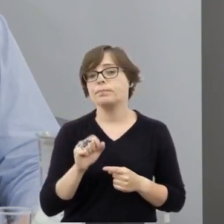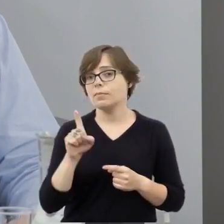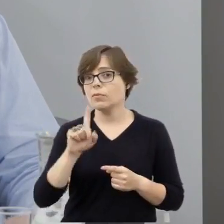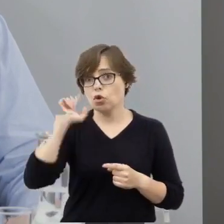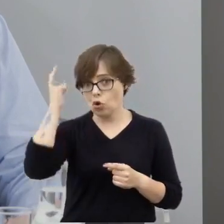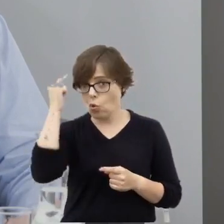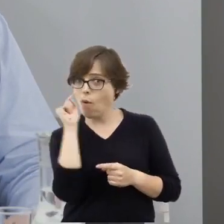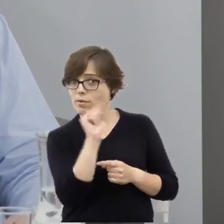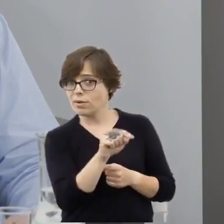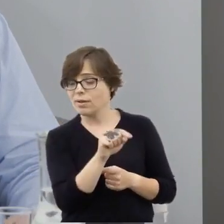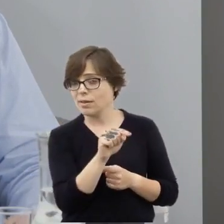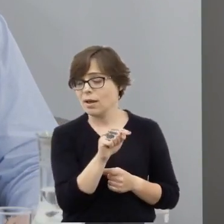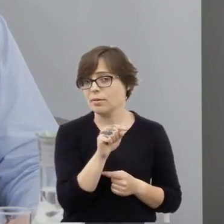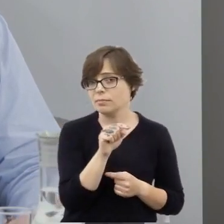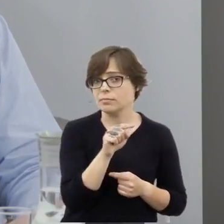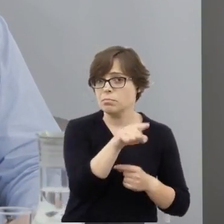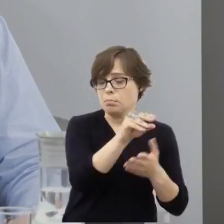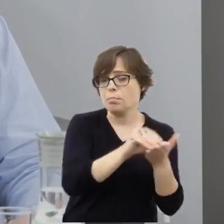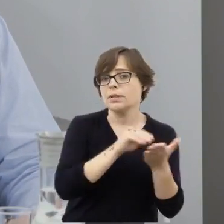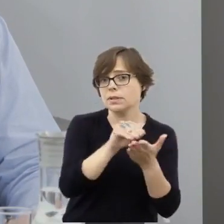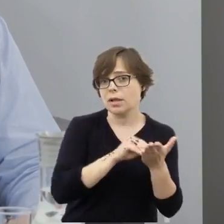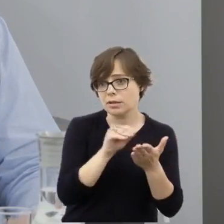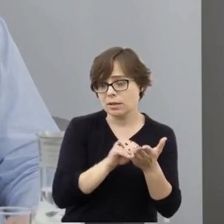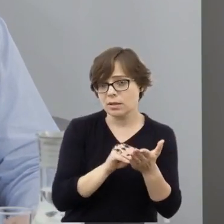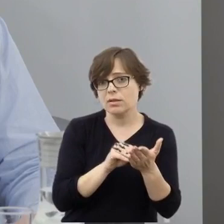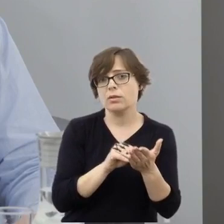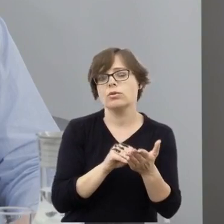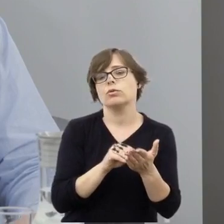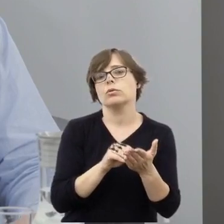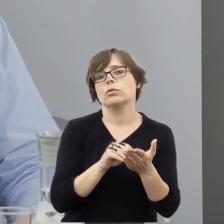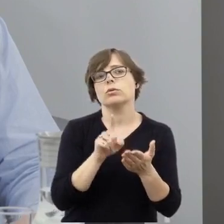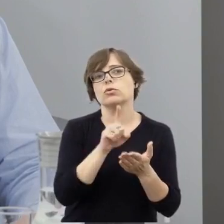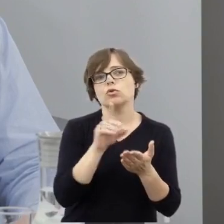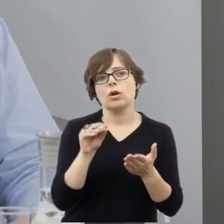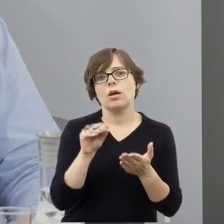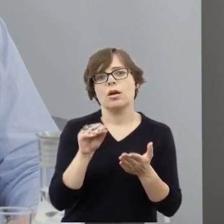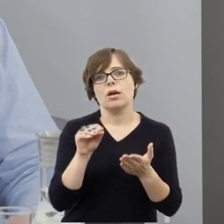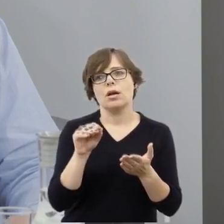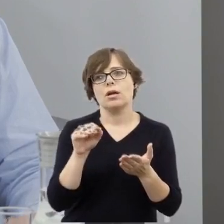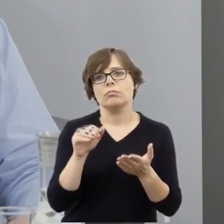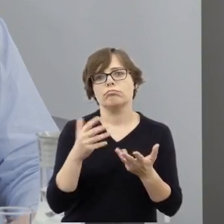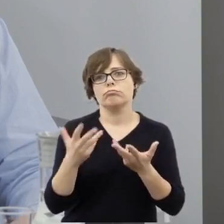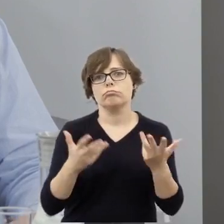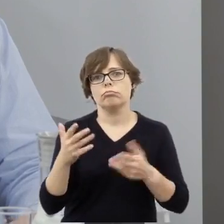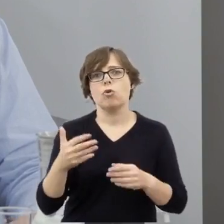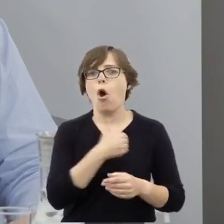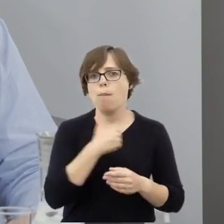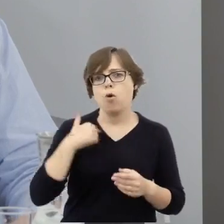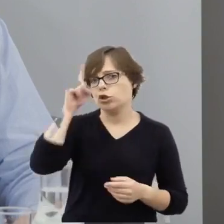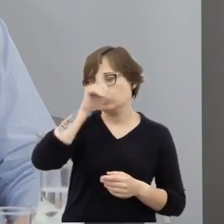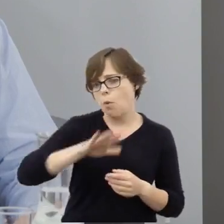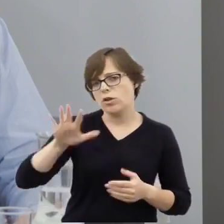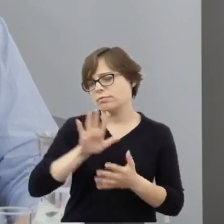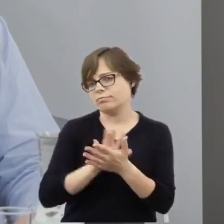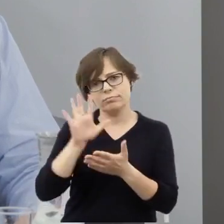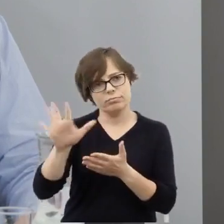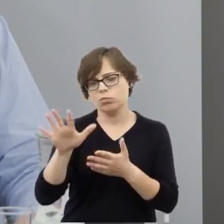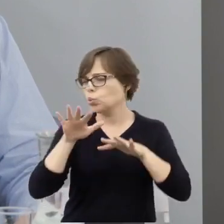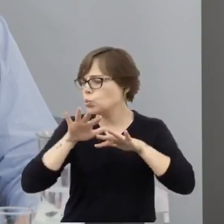tam dostrzegano i pisano o masowości postaw antysemickich polskiego społeczeństwa.